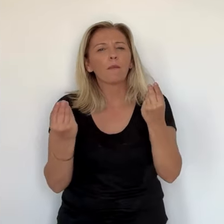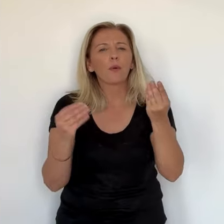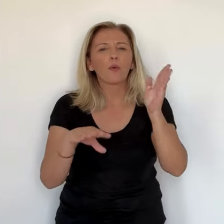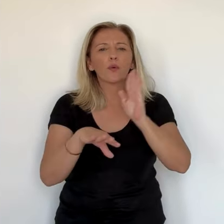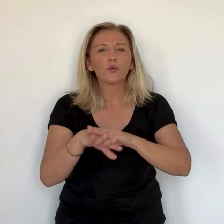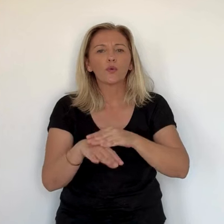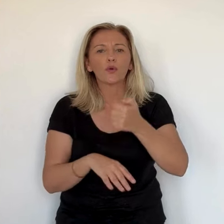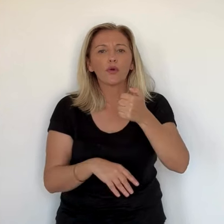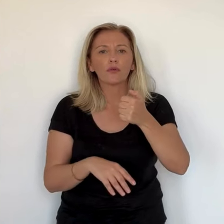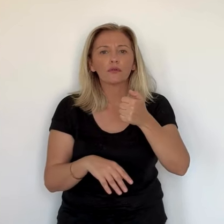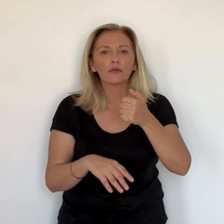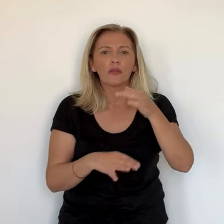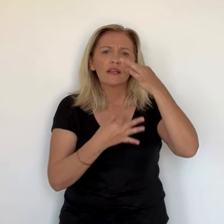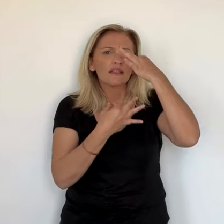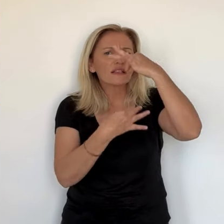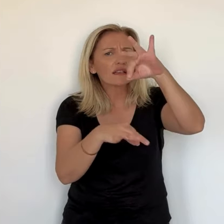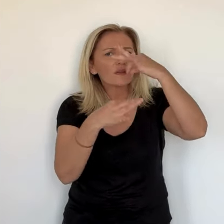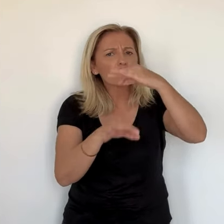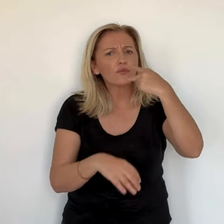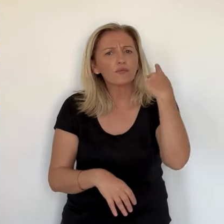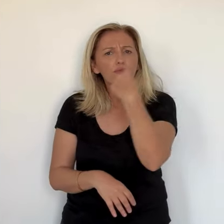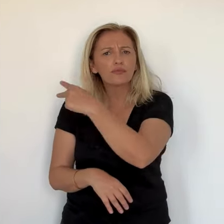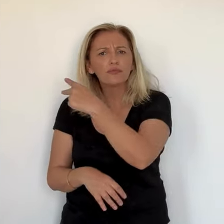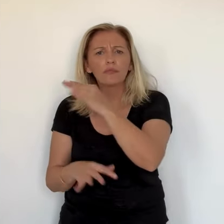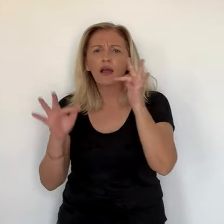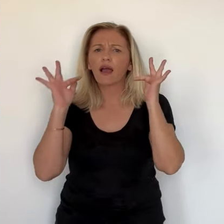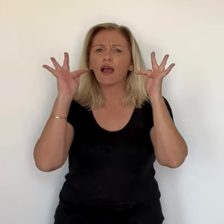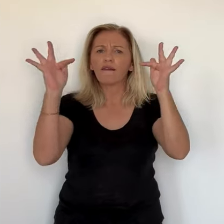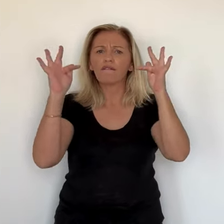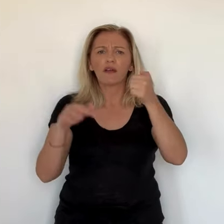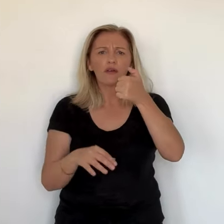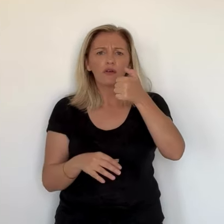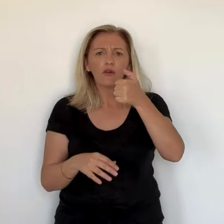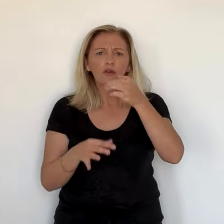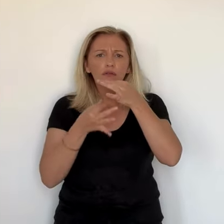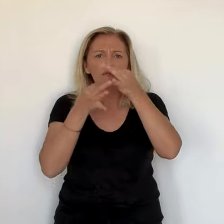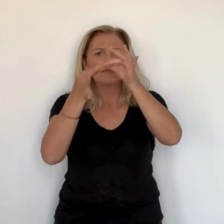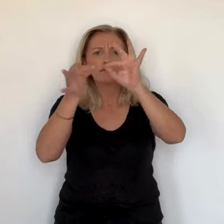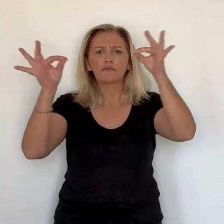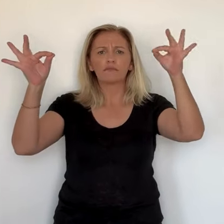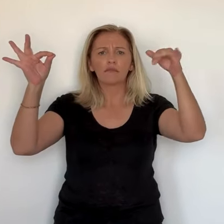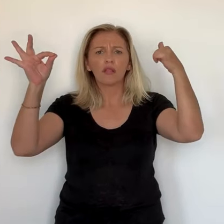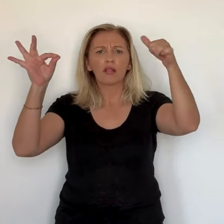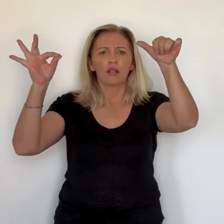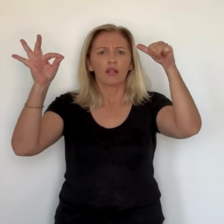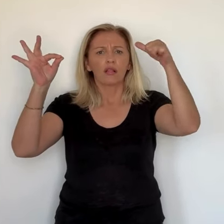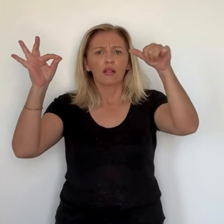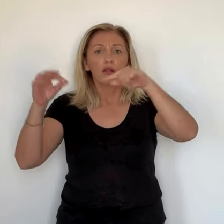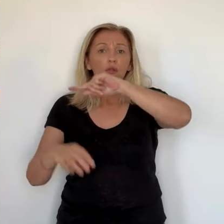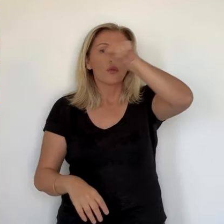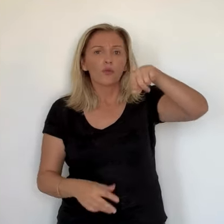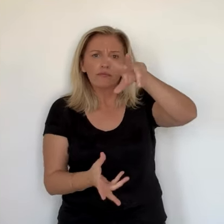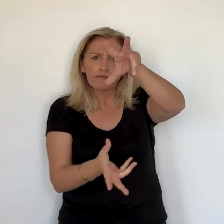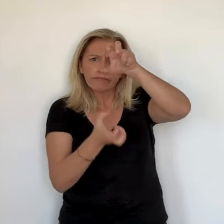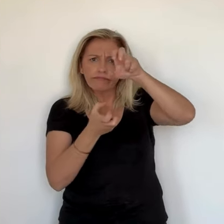évoquée en une seule phrase. Alors que faut-il retenir de ces déclarations ? On voit cela avec Pierrick Nanini.